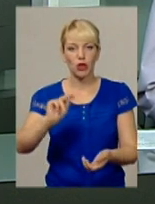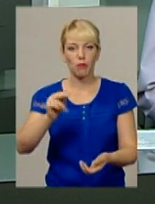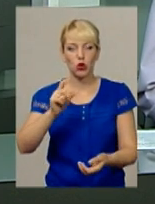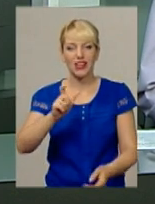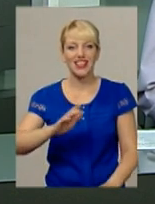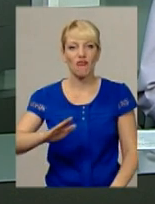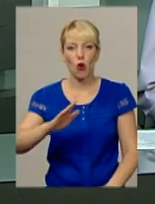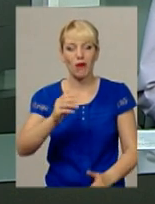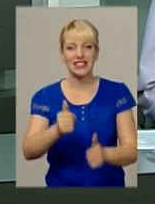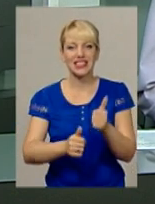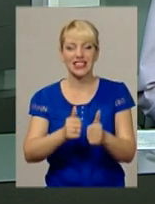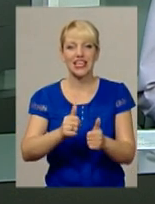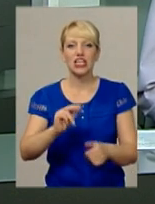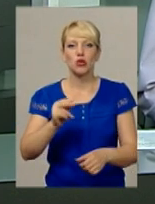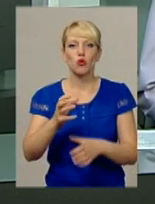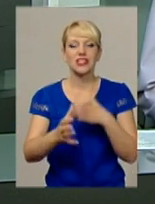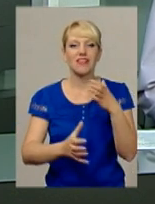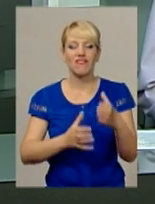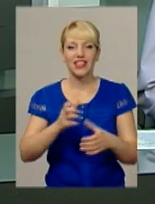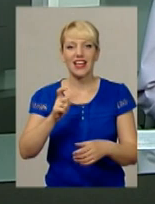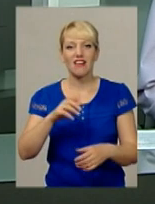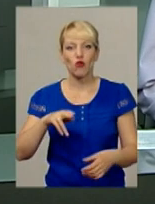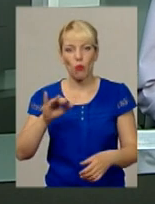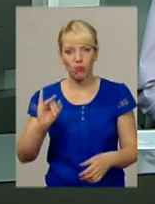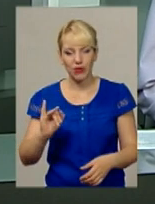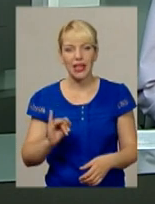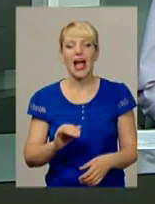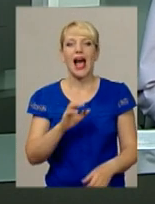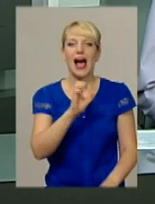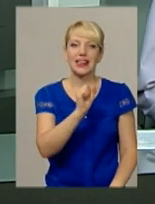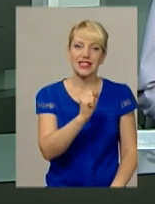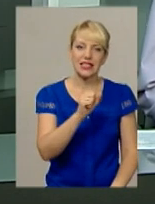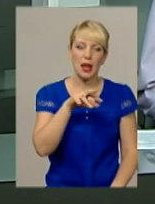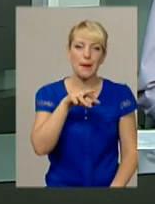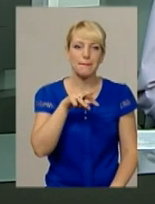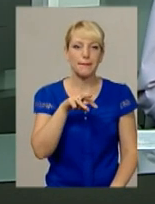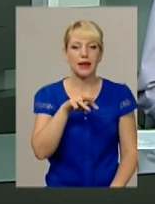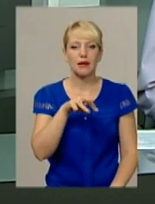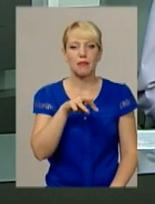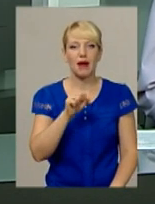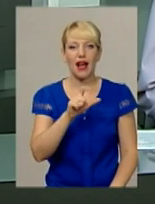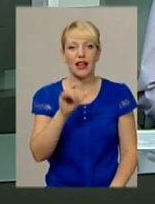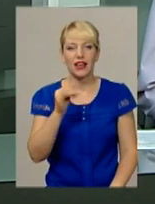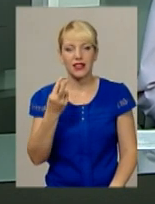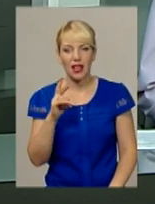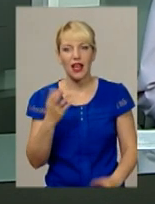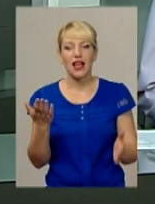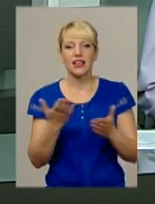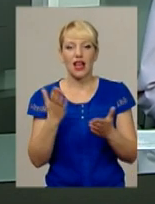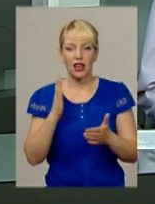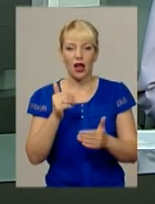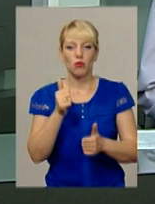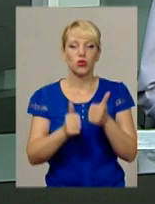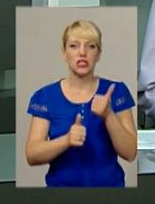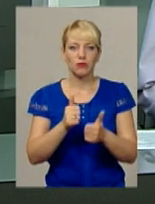європейських ігор, чемпіонка світу та Європи Анастасія Стаднік-Махиня, яка змагатиметься у ваговій категорії до 69